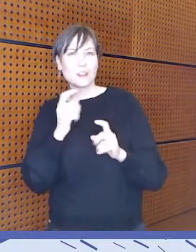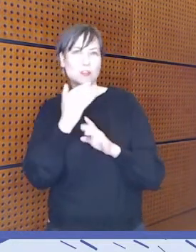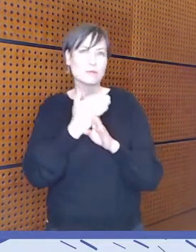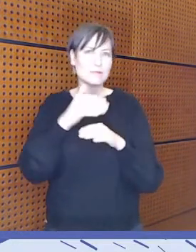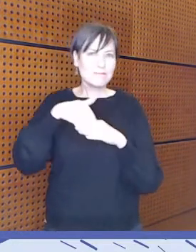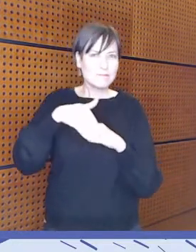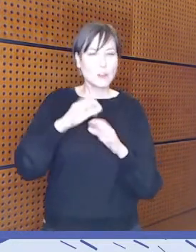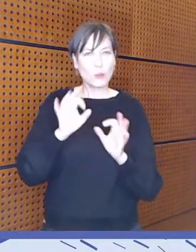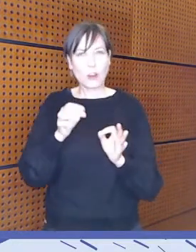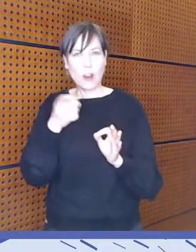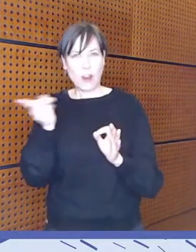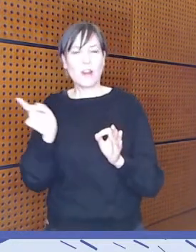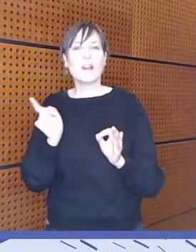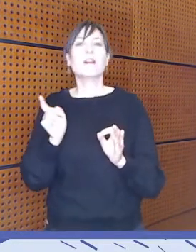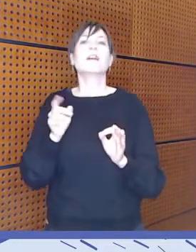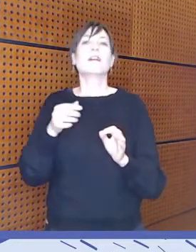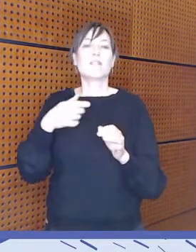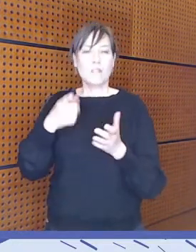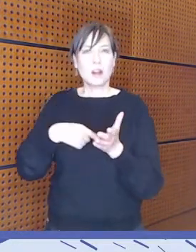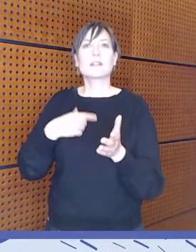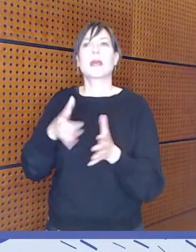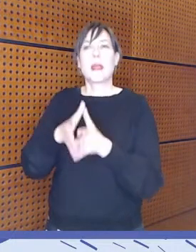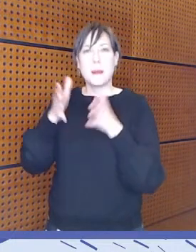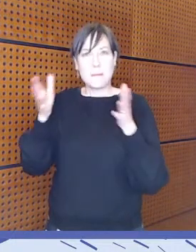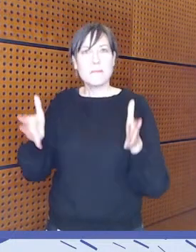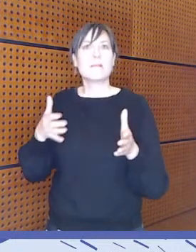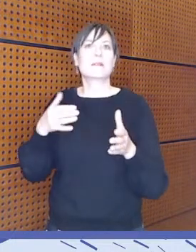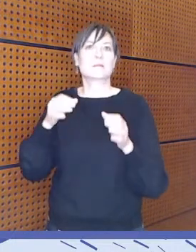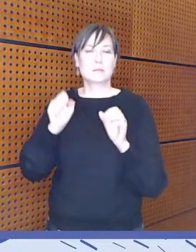joissa selkeästi sitä tekemistä eniten on.